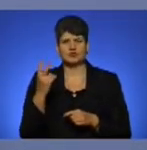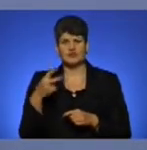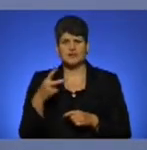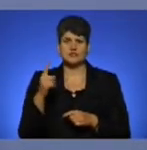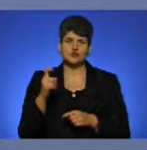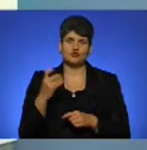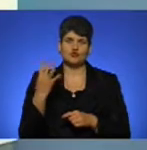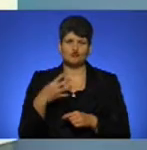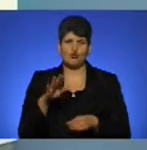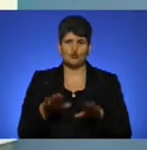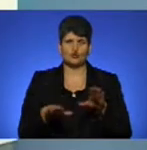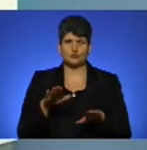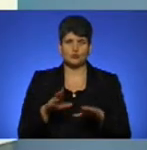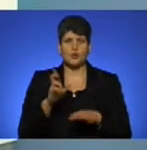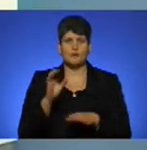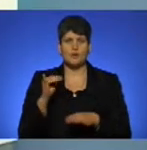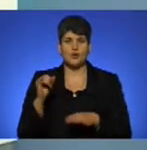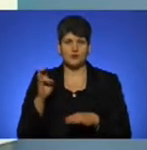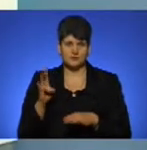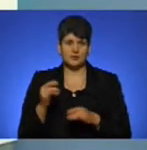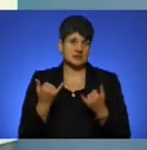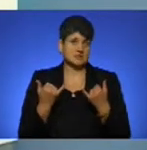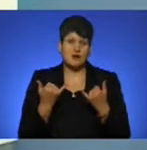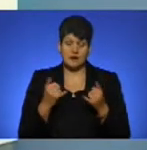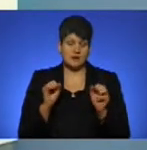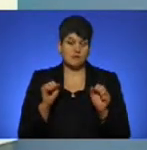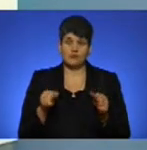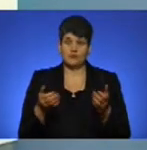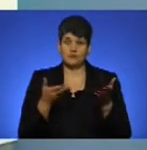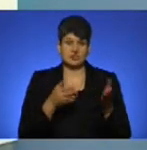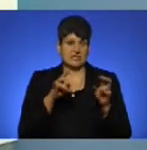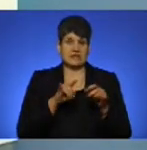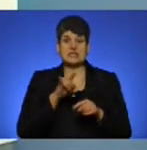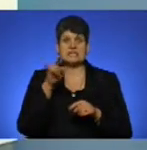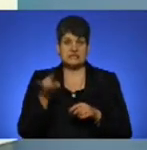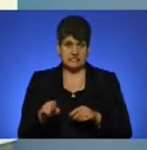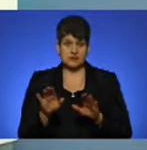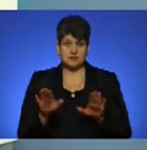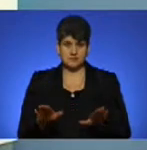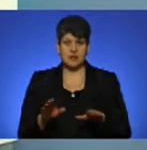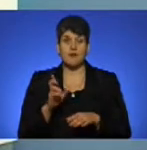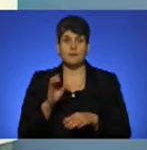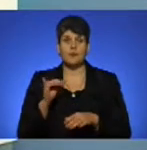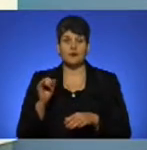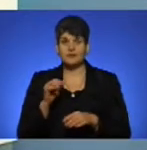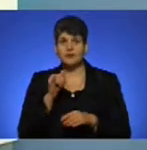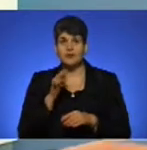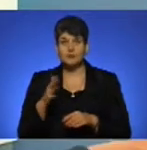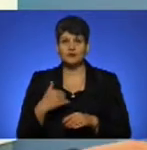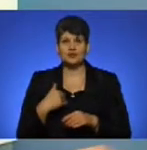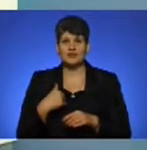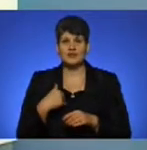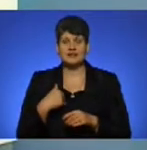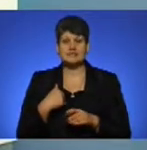Тобто Боїнги зможуть безпечно в приймати? Зараз в нас безпечно сісти, але Боїнг не може в нас безпечно